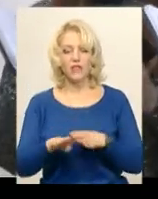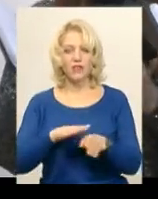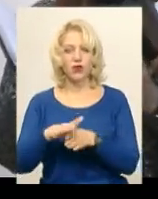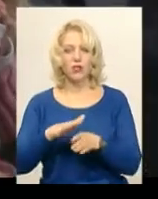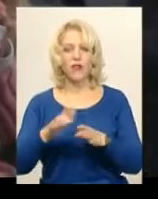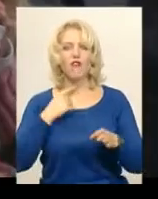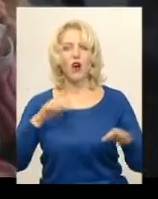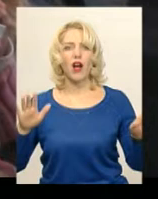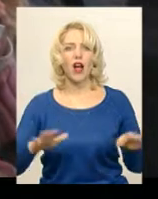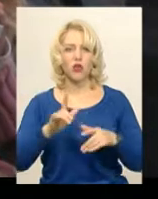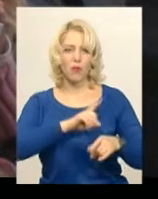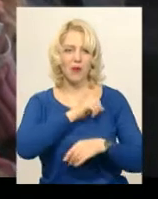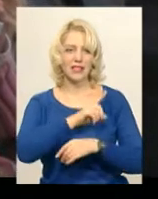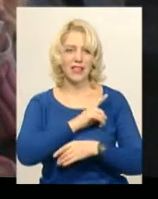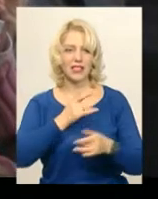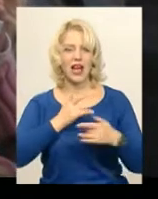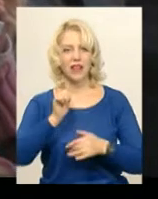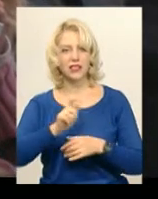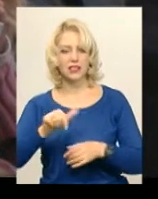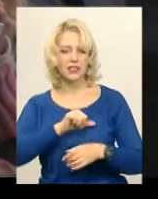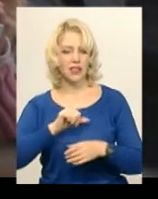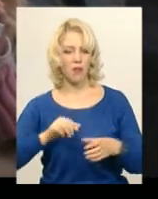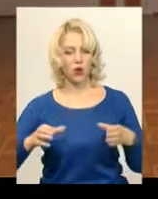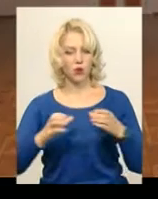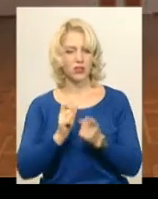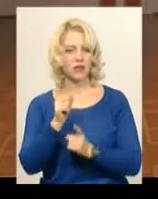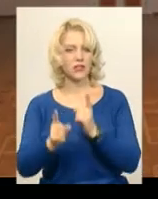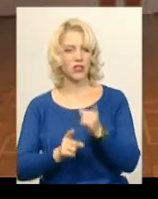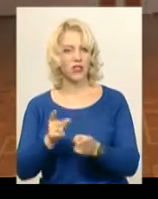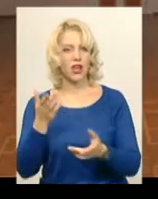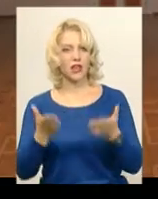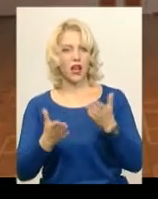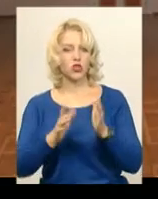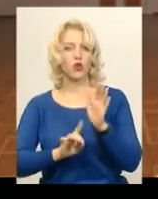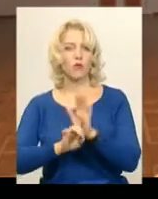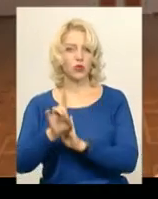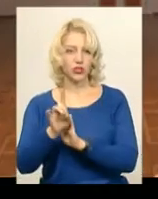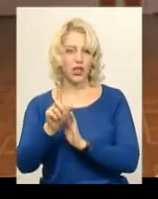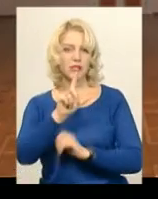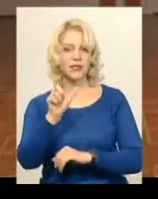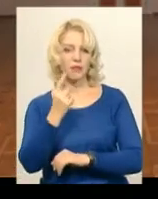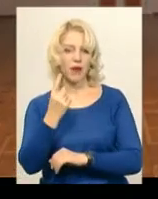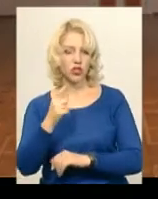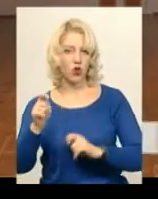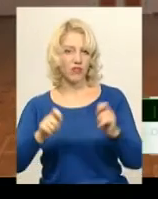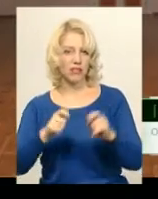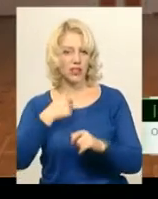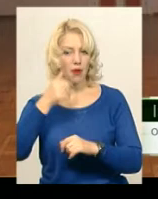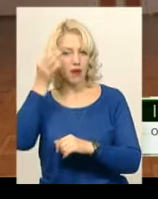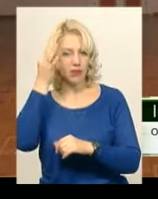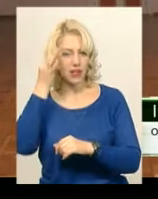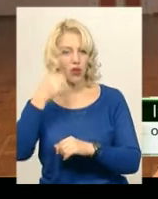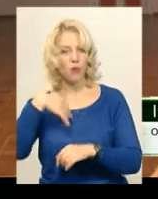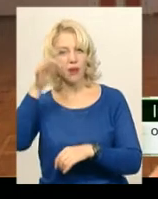вокальної майстерності артистів і самих колективів змінився. Якщо починаючи з першого фестивалю, я пам'ятаю,